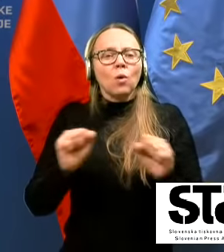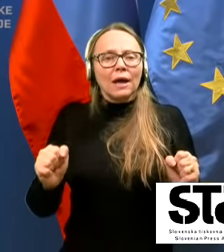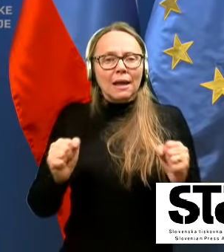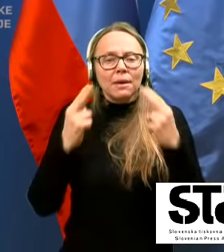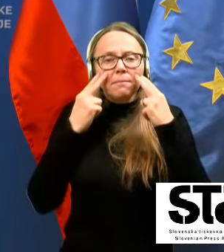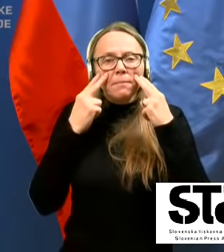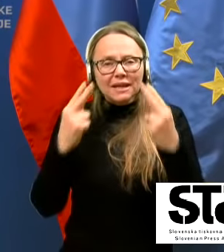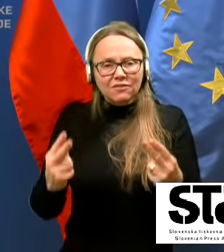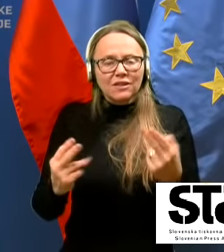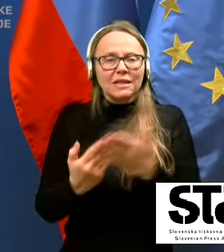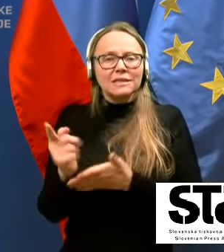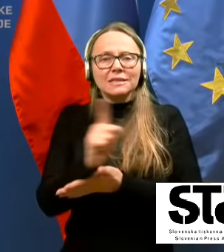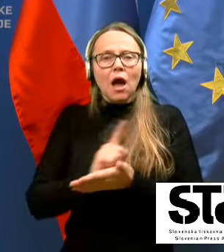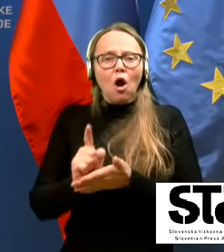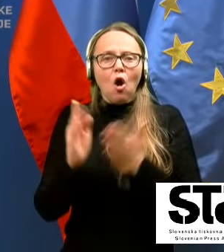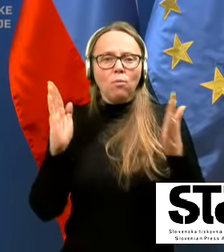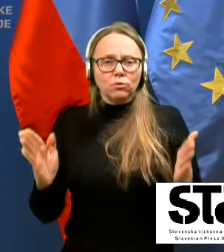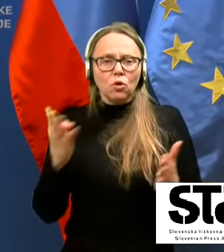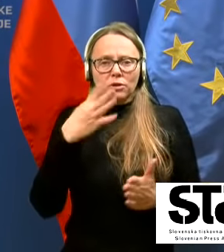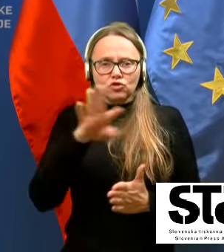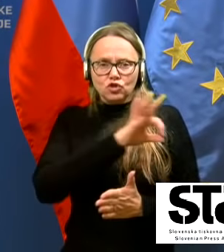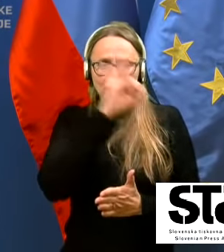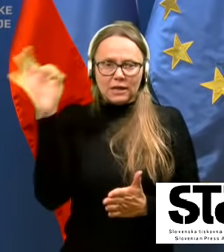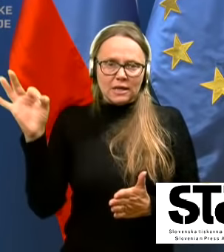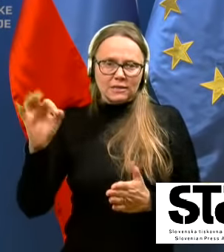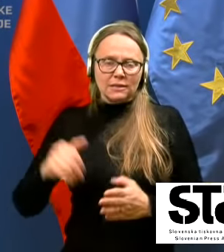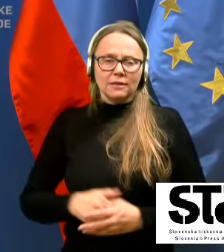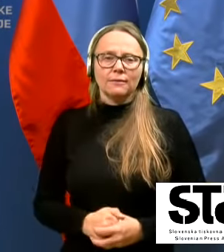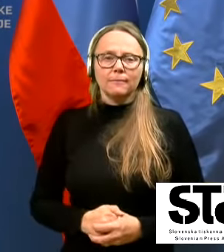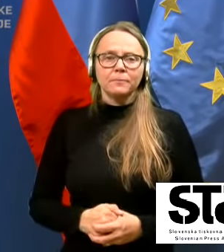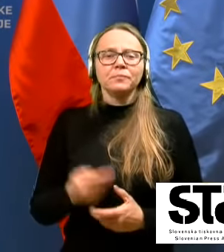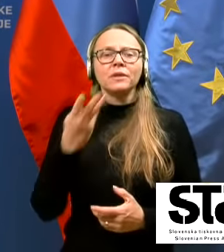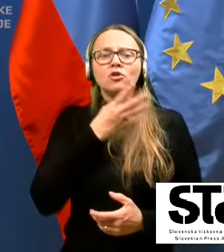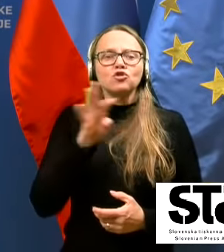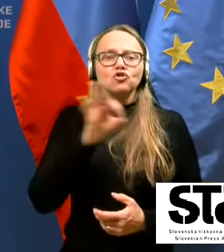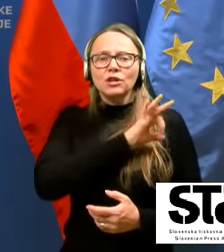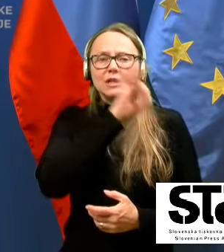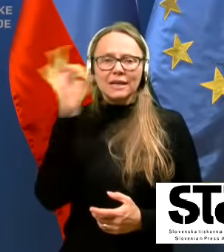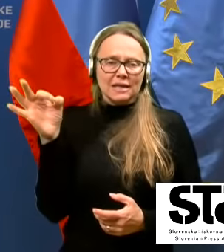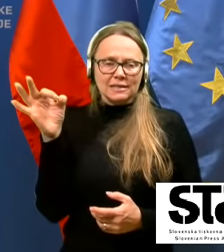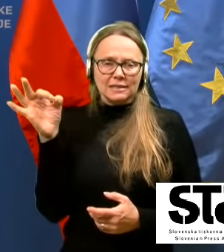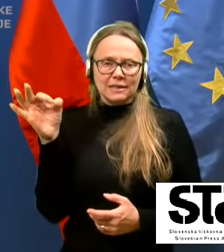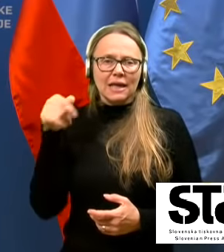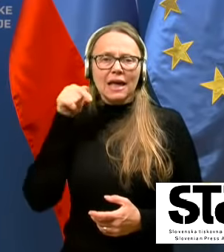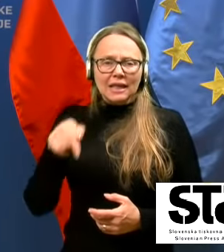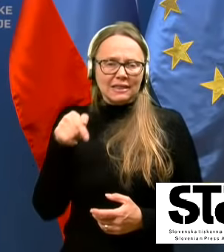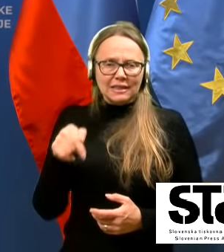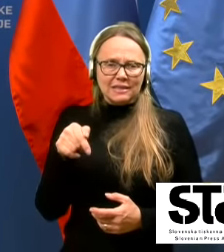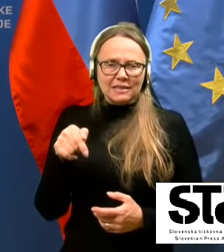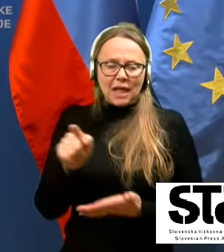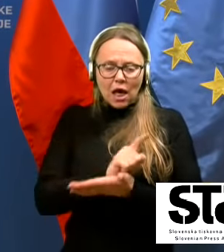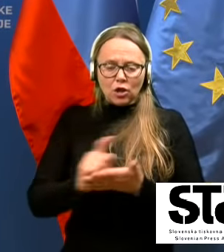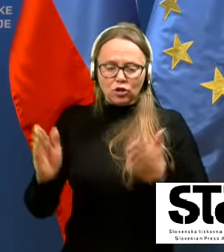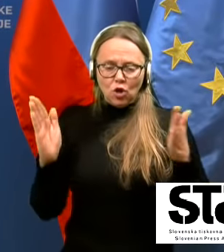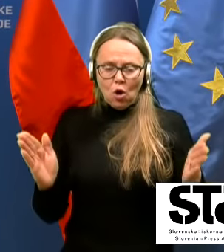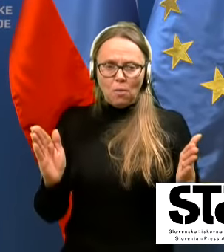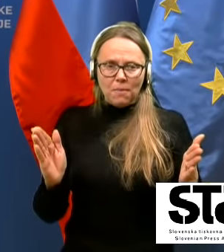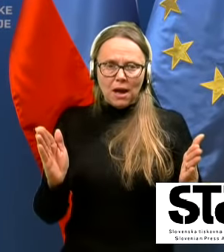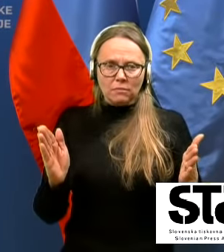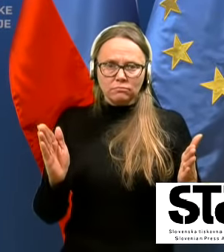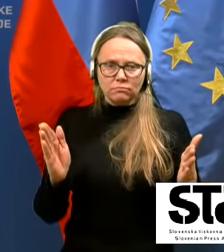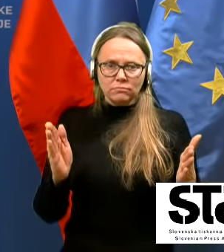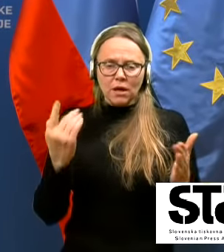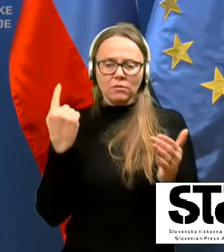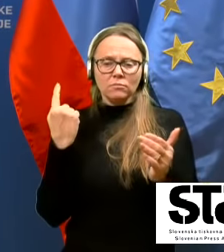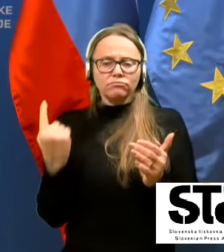predvidli za obdobje 14 dni. 14 dni je tista inkubacijska doba, kjer